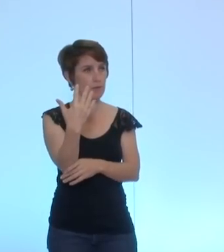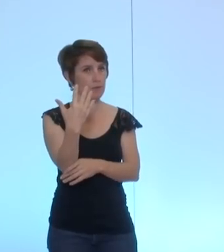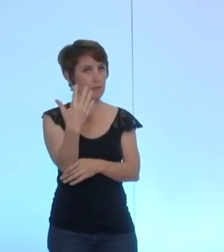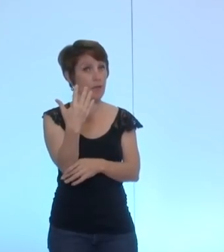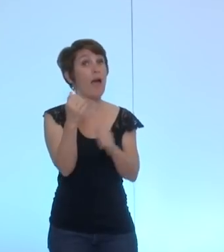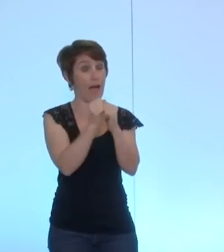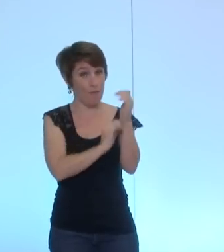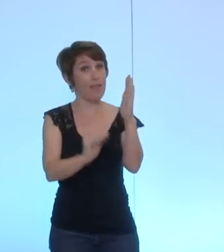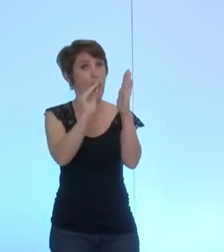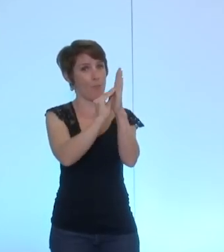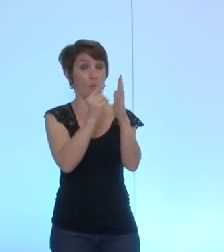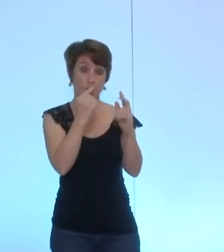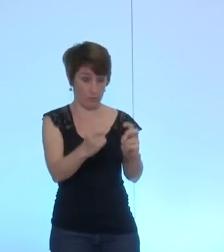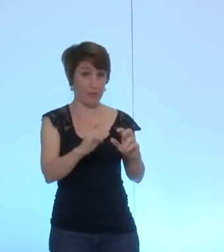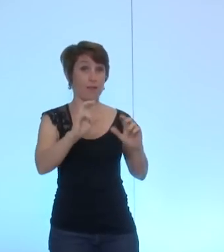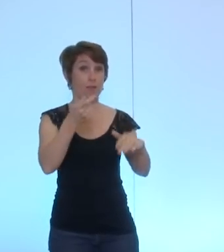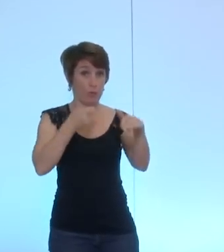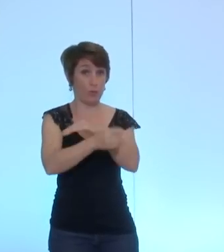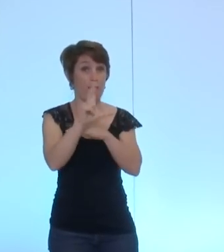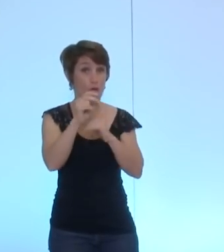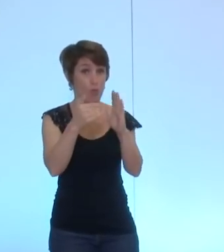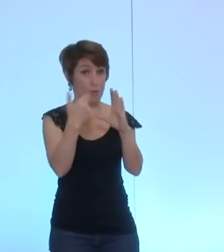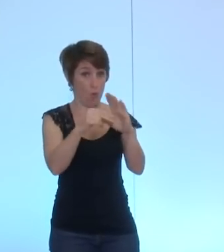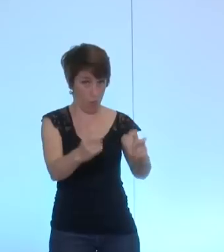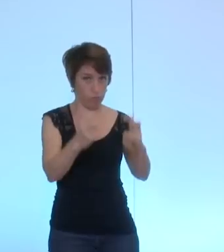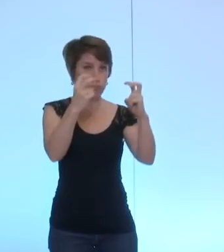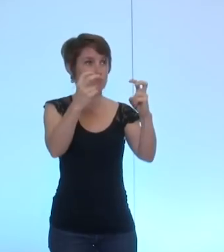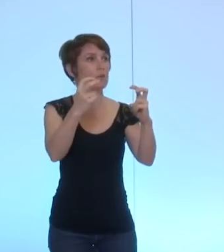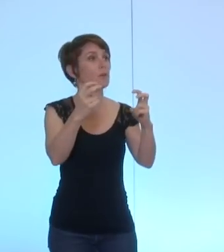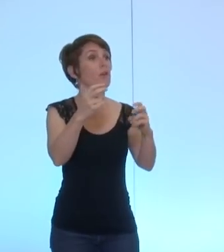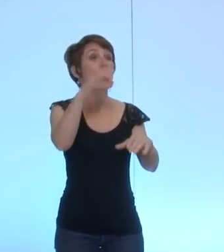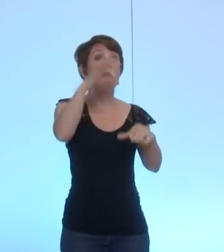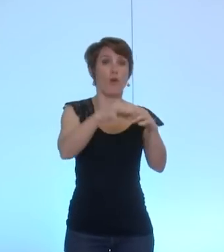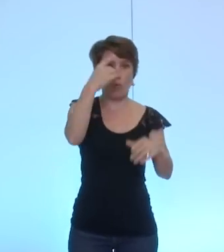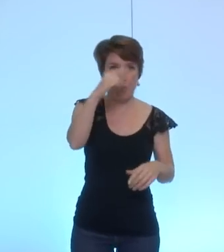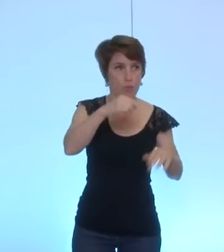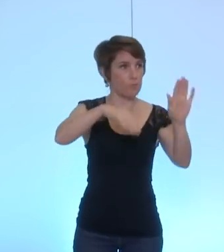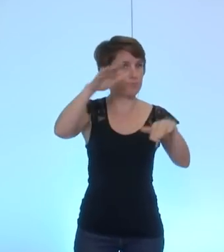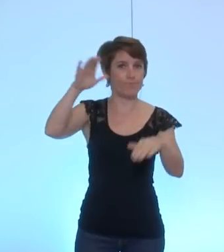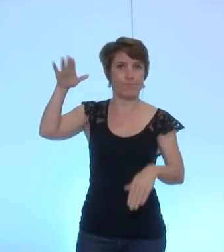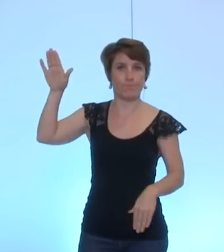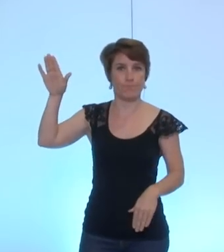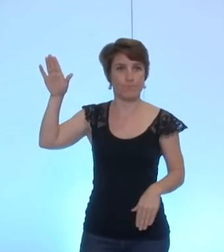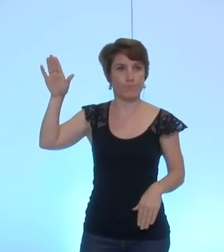amendée donc à hauteur de 30 000 euros aux voix qui est pour cette délibération